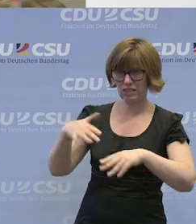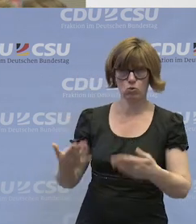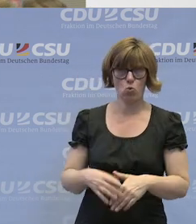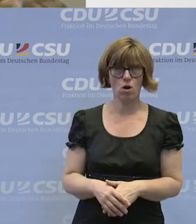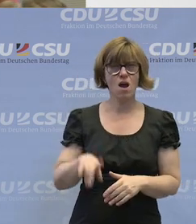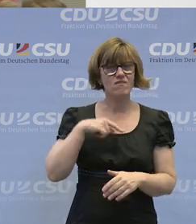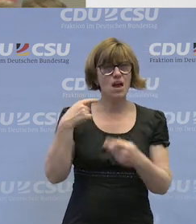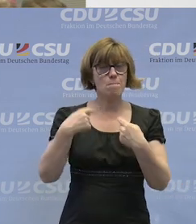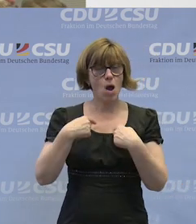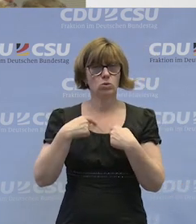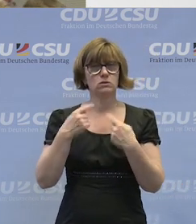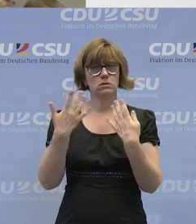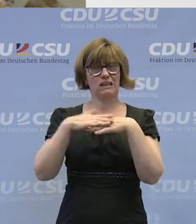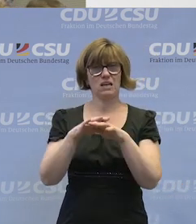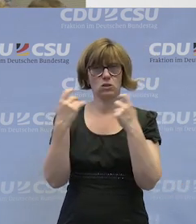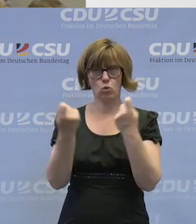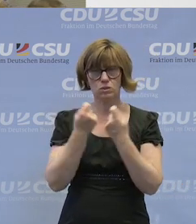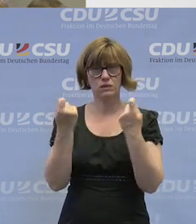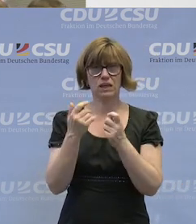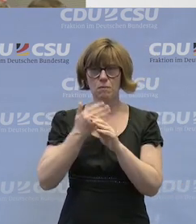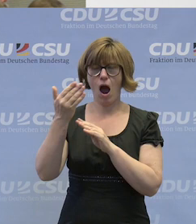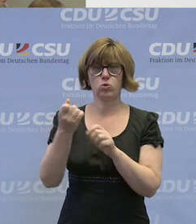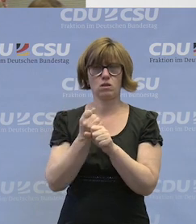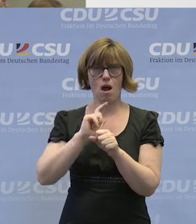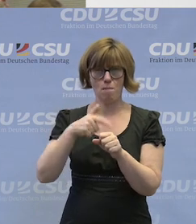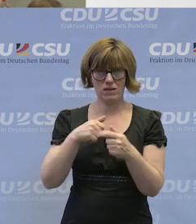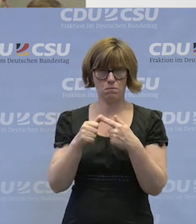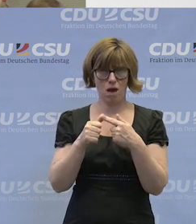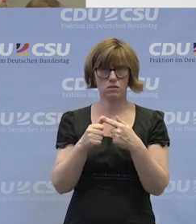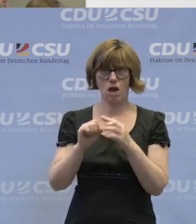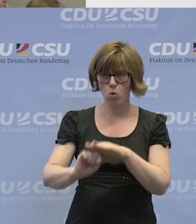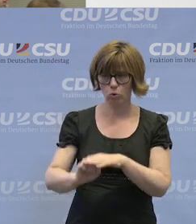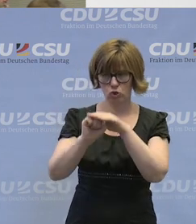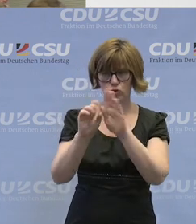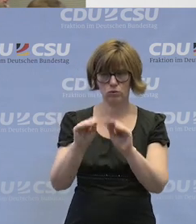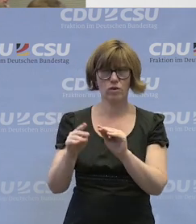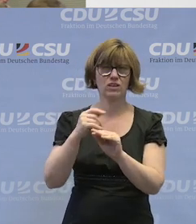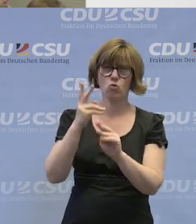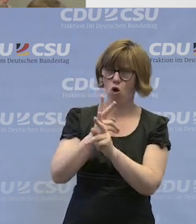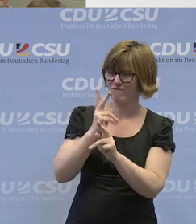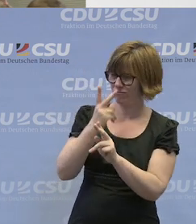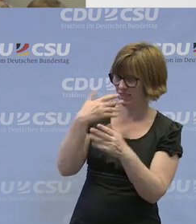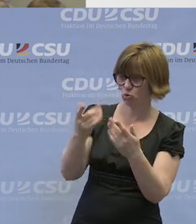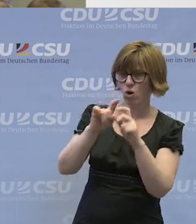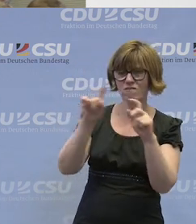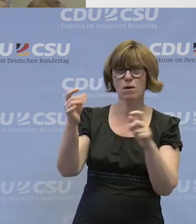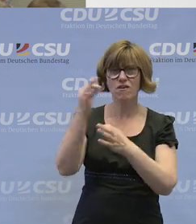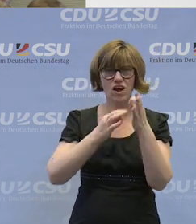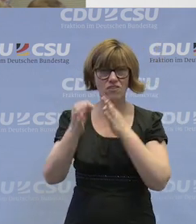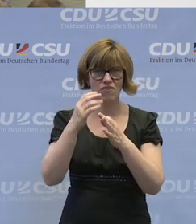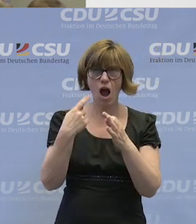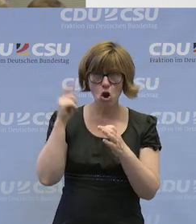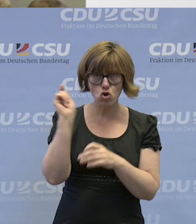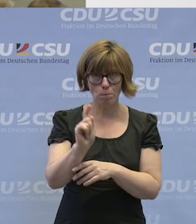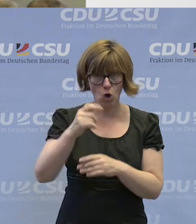Wir haben es bei uns mit den Integrationsbetrieben und auch bei den Außenarbeitsplätzen, aber auch bei der unterstützten Beschäftigung immer wieder erlebt, dass die Firmen nachfragen, kommt